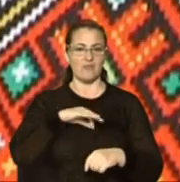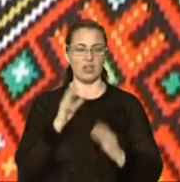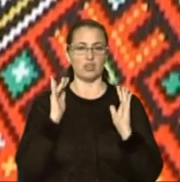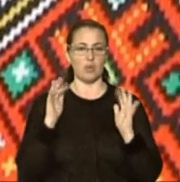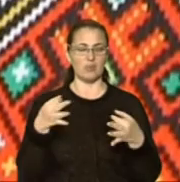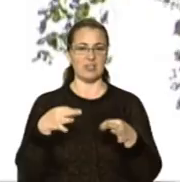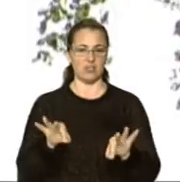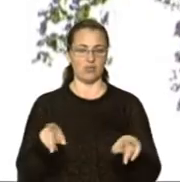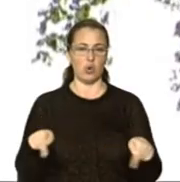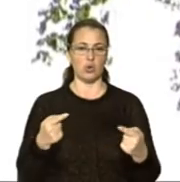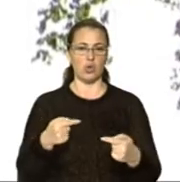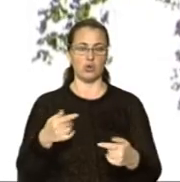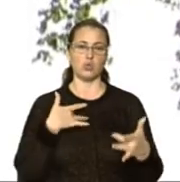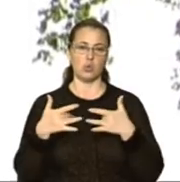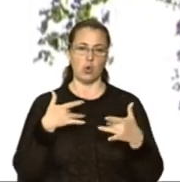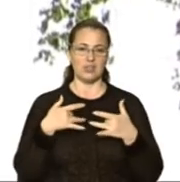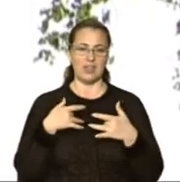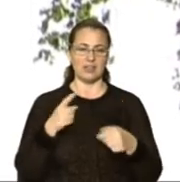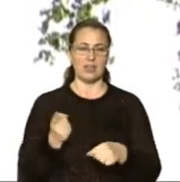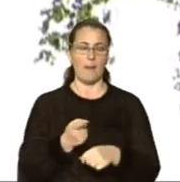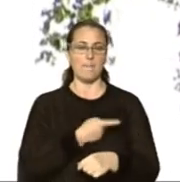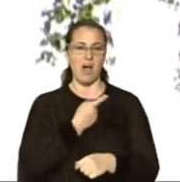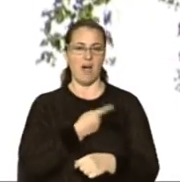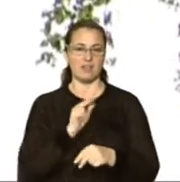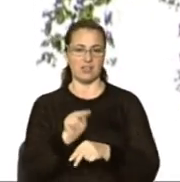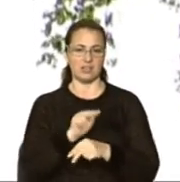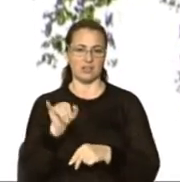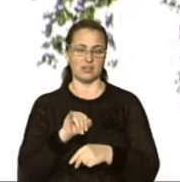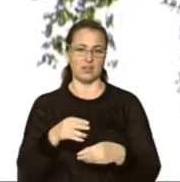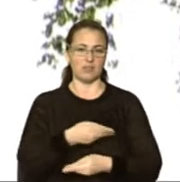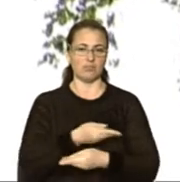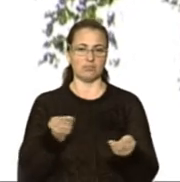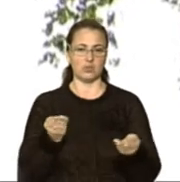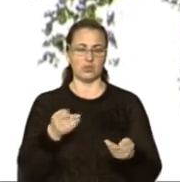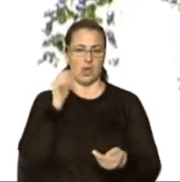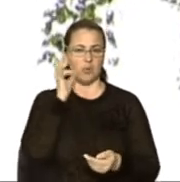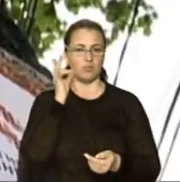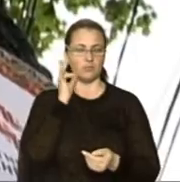На проспекті Свободи організують концерти, майстер-класи та пригощатимуть випічкою.